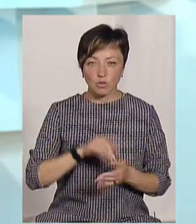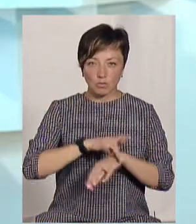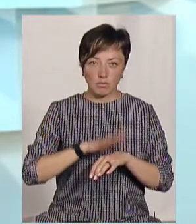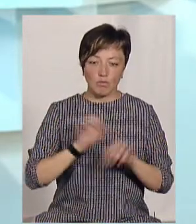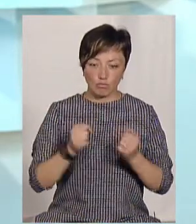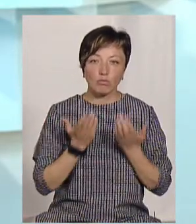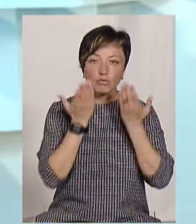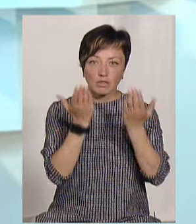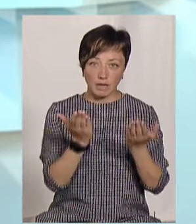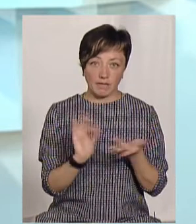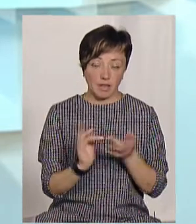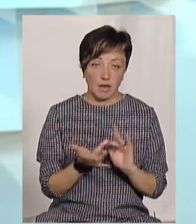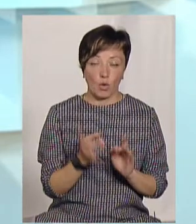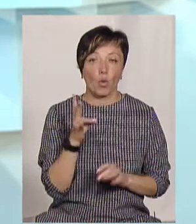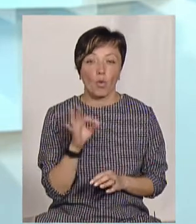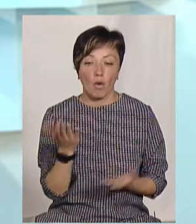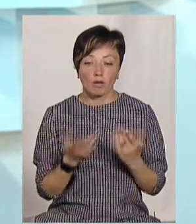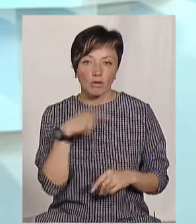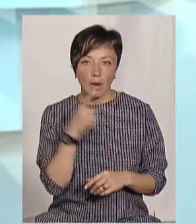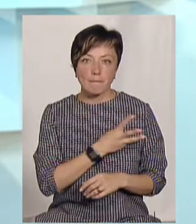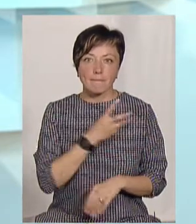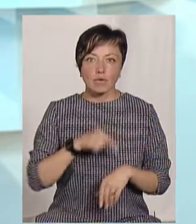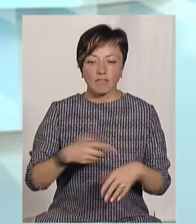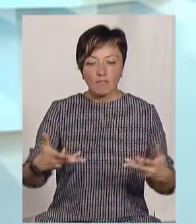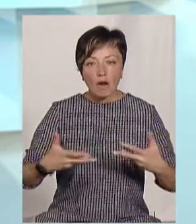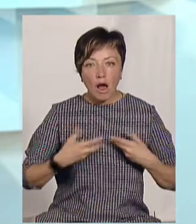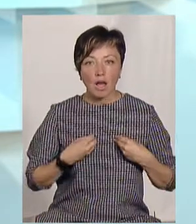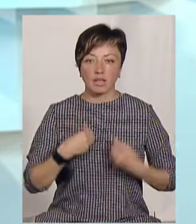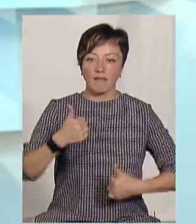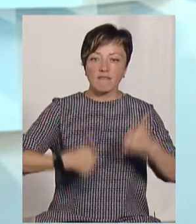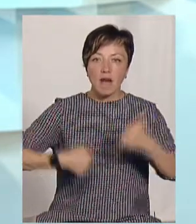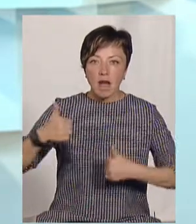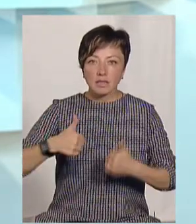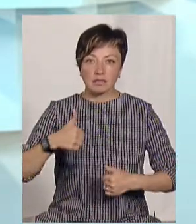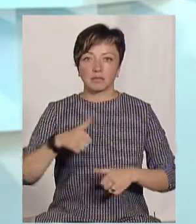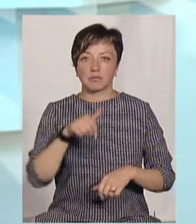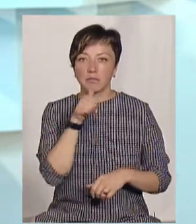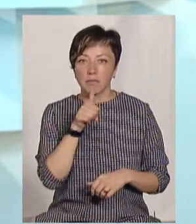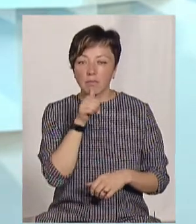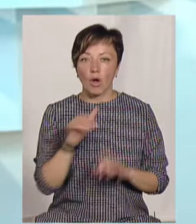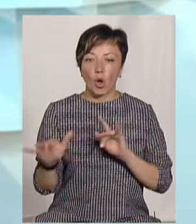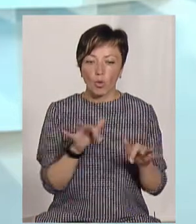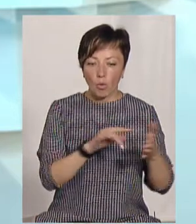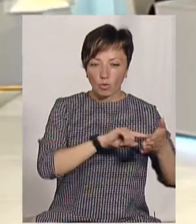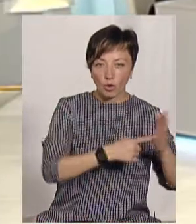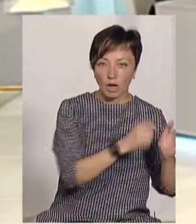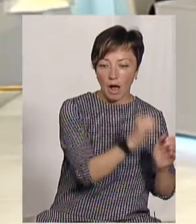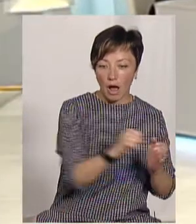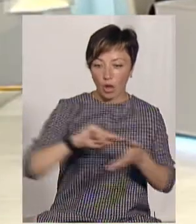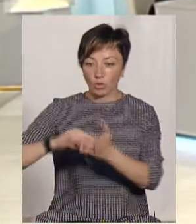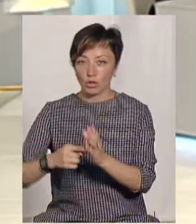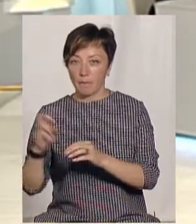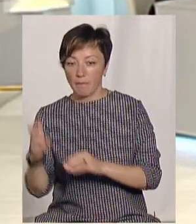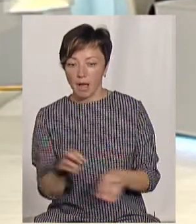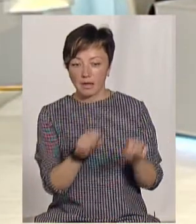по суті, можу прочитати з Вікіпедії. Але якщо ми говоримо про емоції і враження, проходження квесту, коли ти рухаєшся від точки А в точку Б,